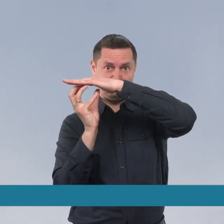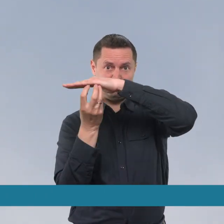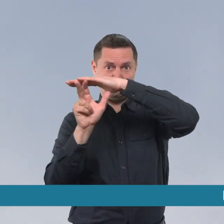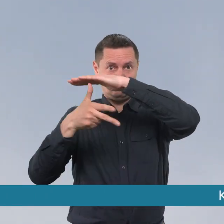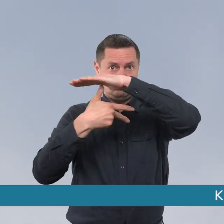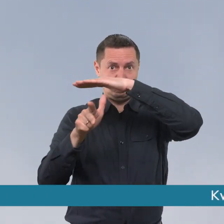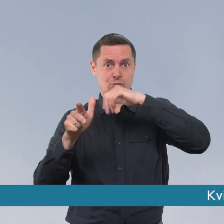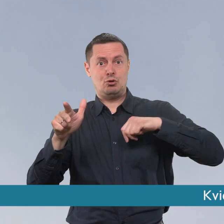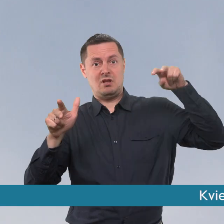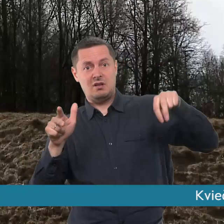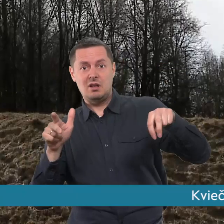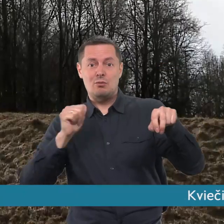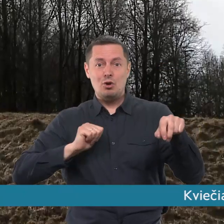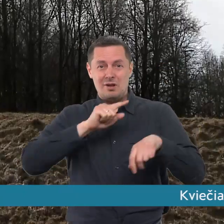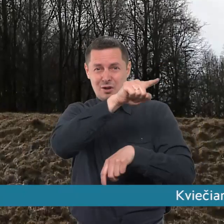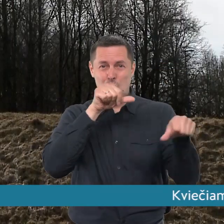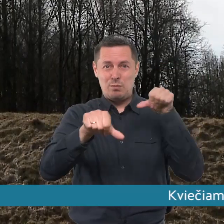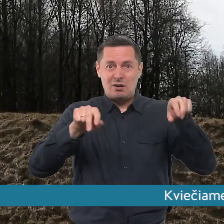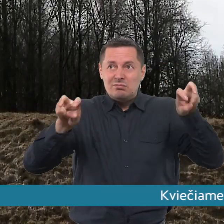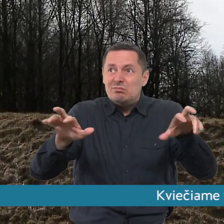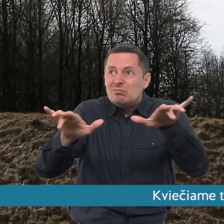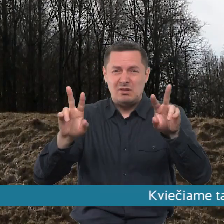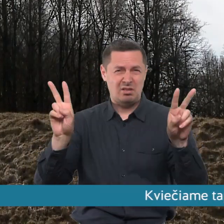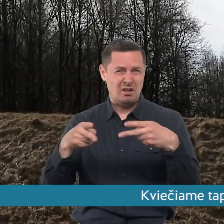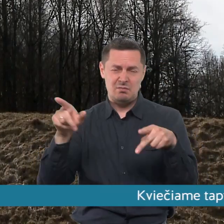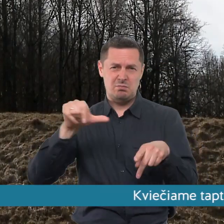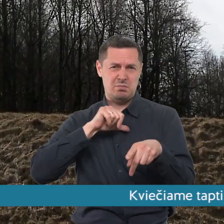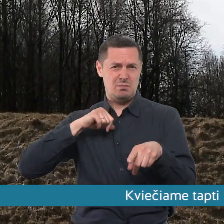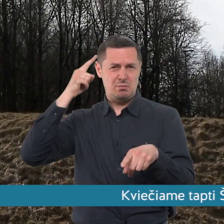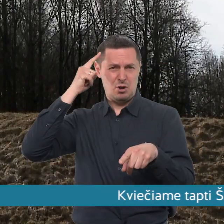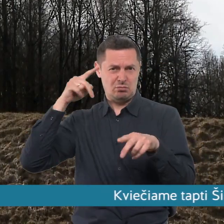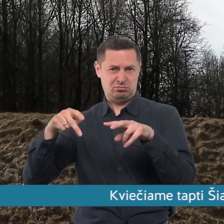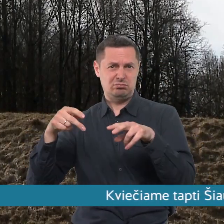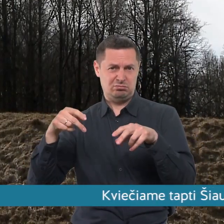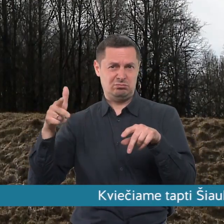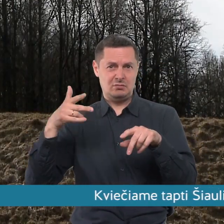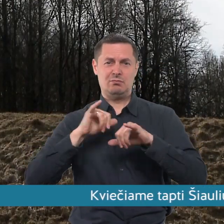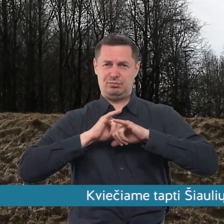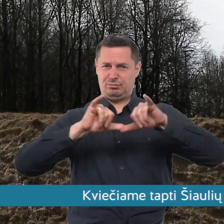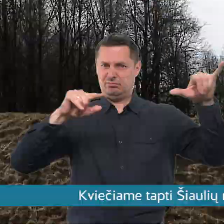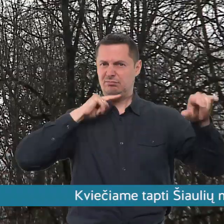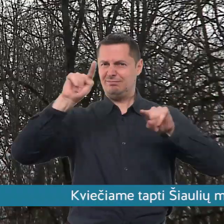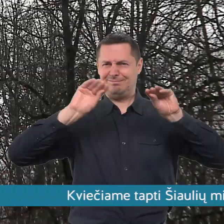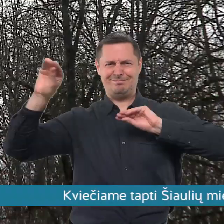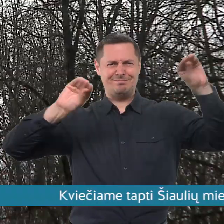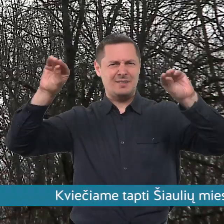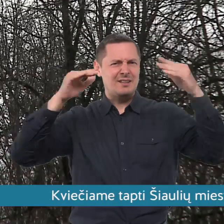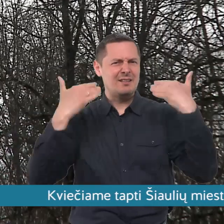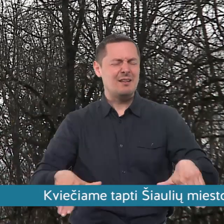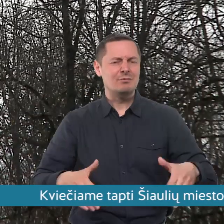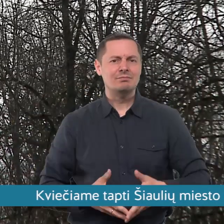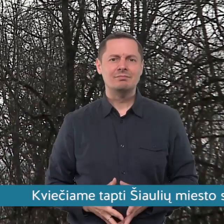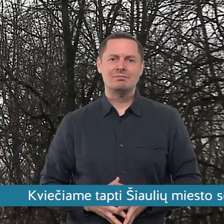mažių žmogiškoje kapitalo. Šie analitikos bloka planuojama ir dar labiau plėsti. Kad kuo daugiau darbo atliktų ne žmogiškasis